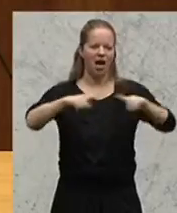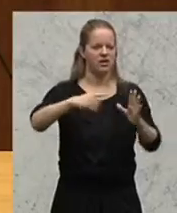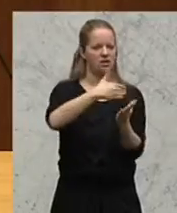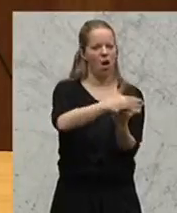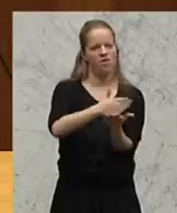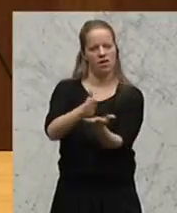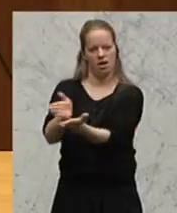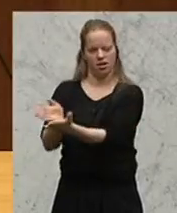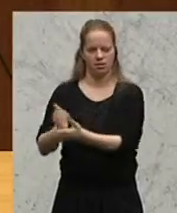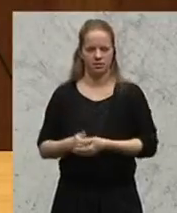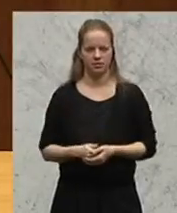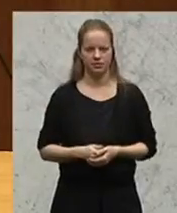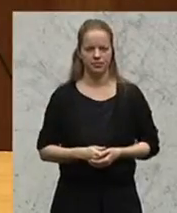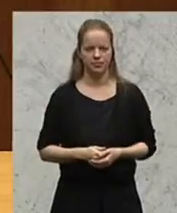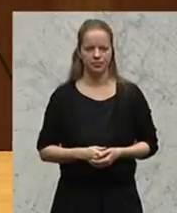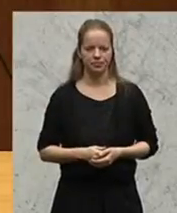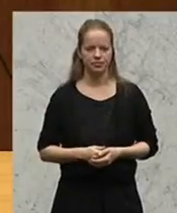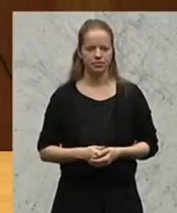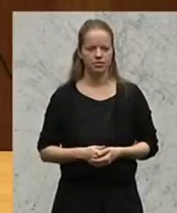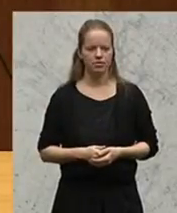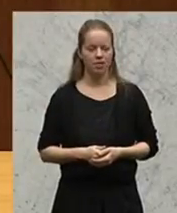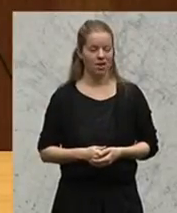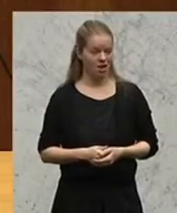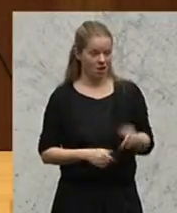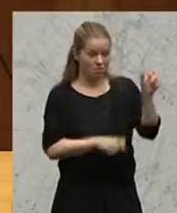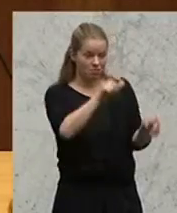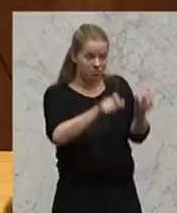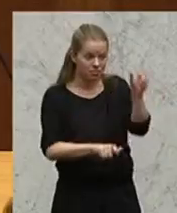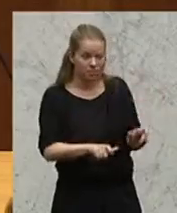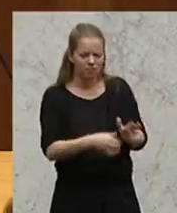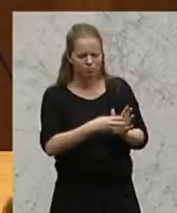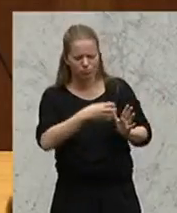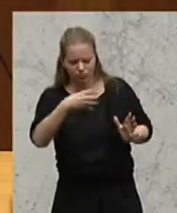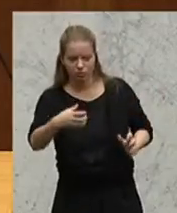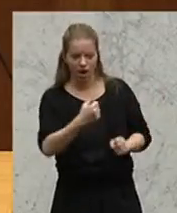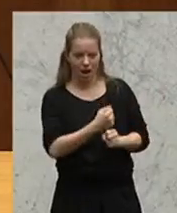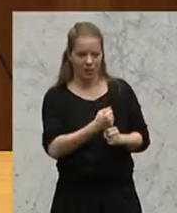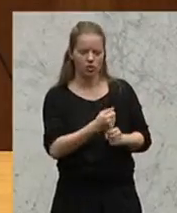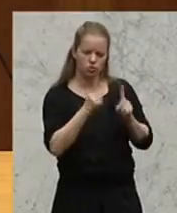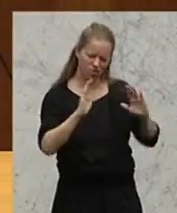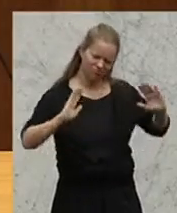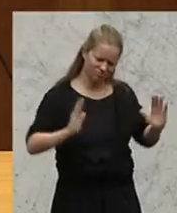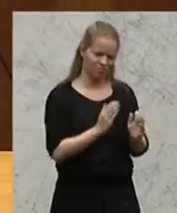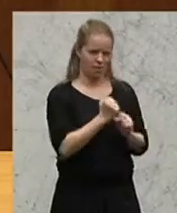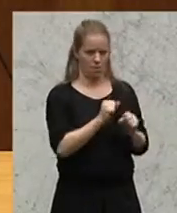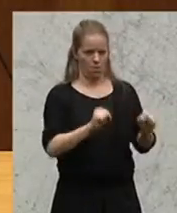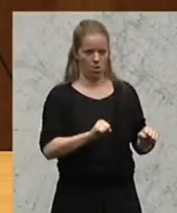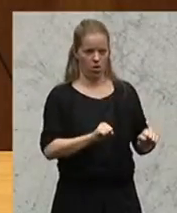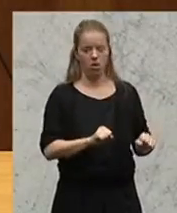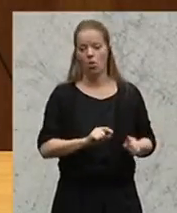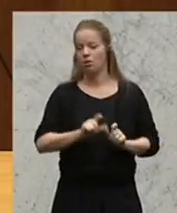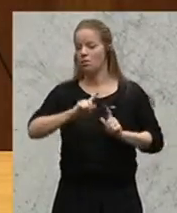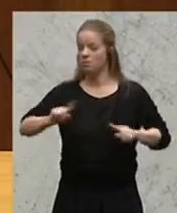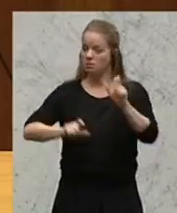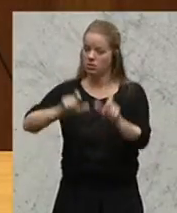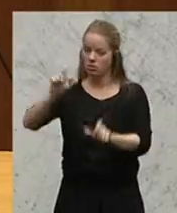Wir wollen, dass die, die sehr lange arbeiten müssen, weniger arbeiten können. Und die, die ungewollt in Teilzeit